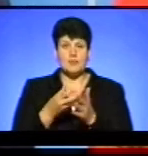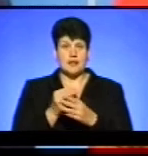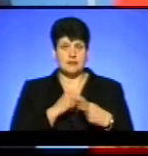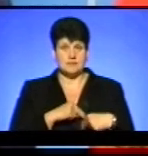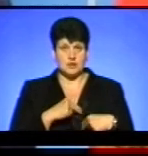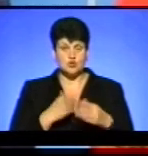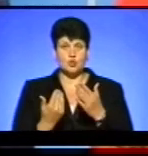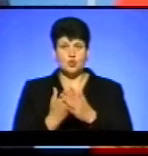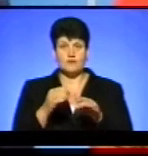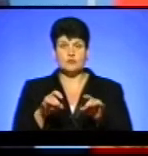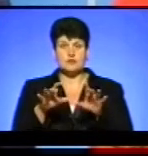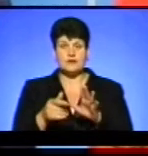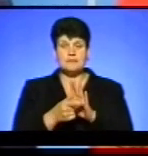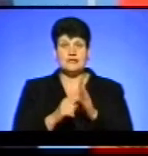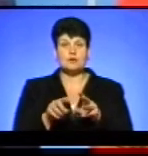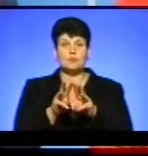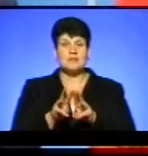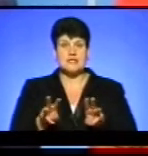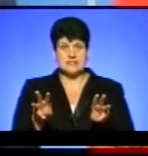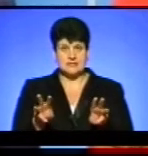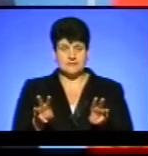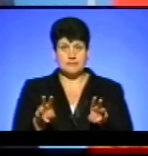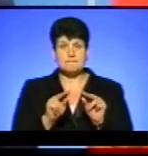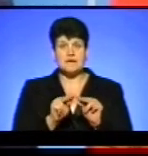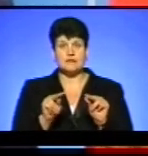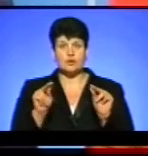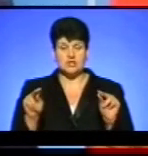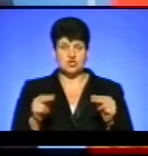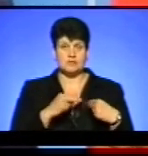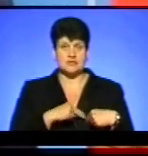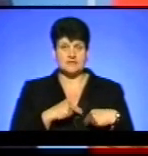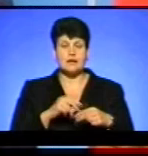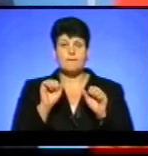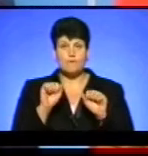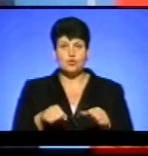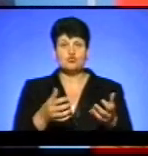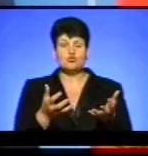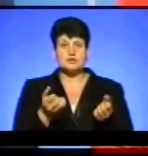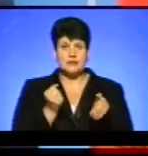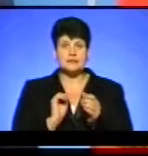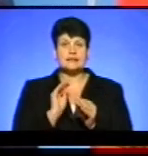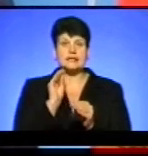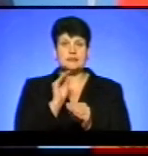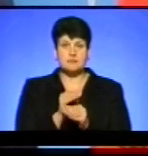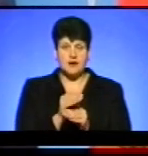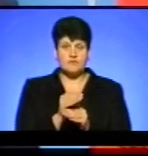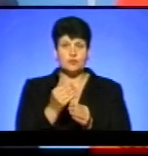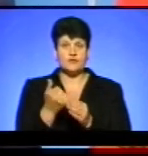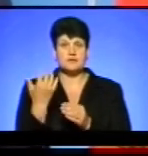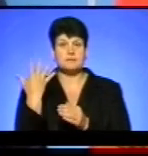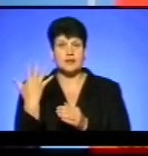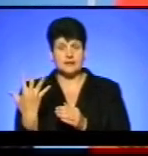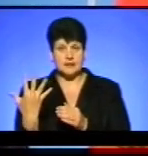У новій постанові Кабінету міністрів педагогічні працівники можуть отримувати надбавку від 5